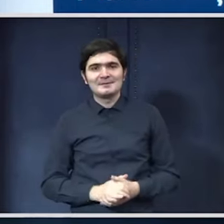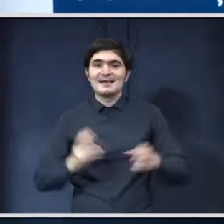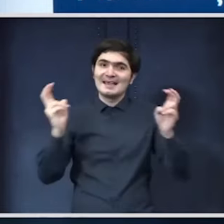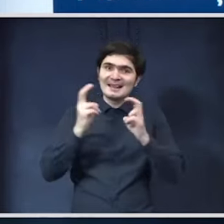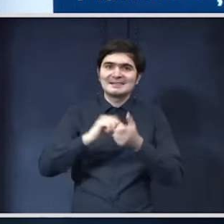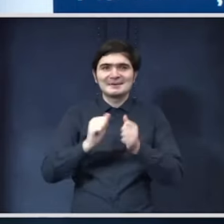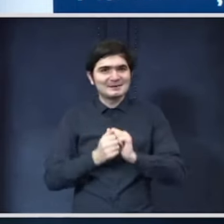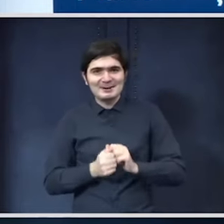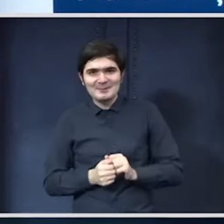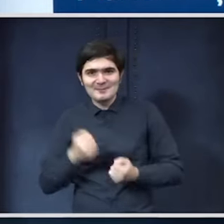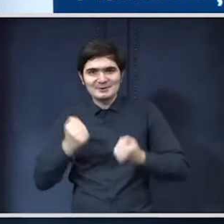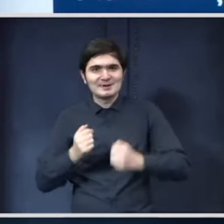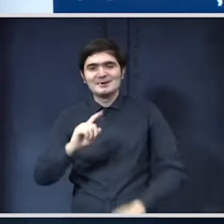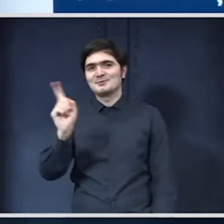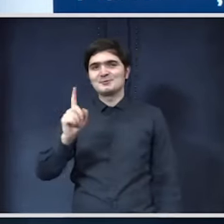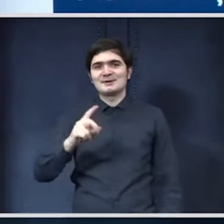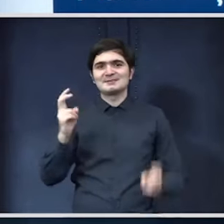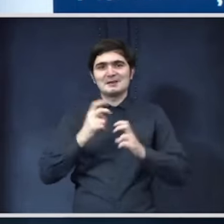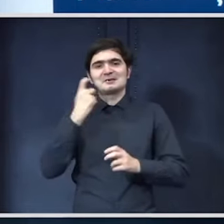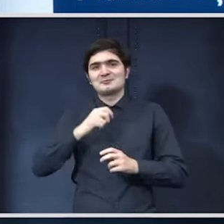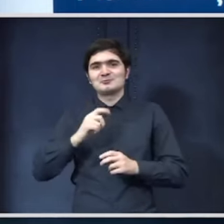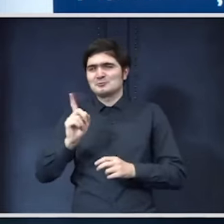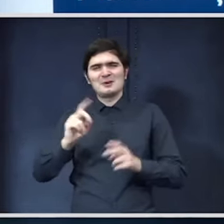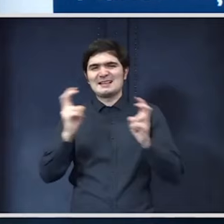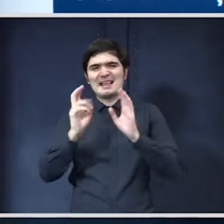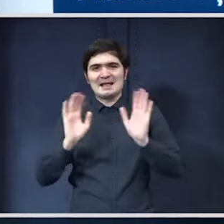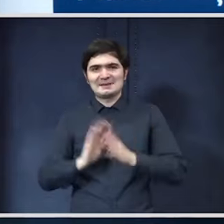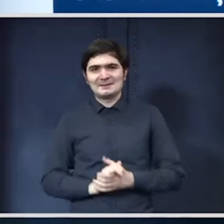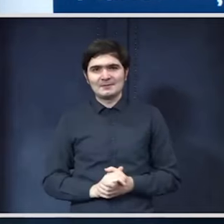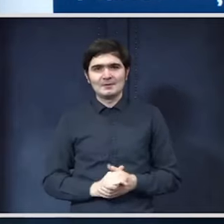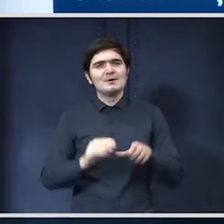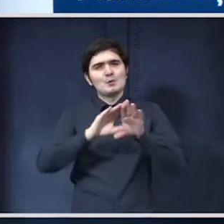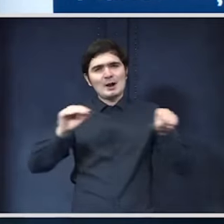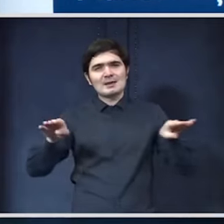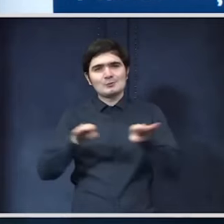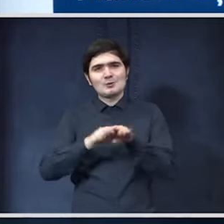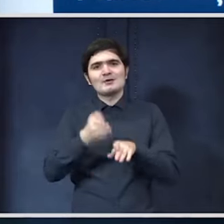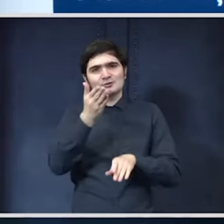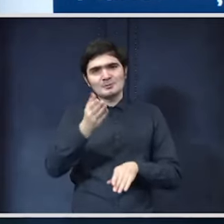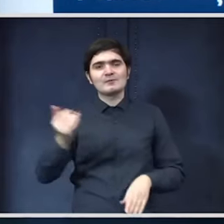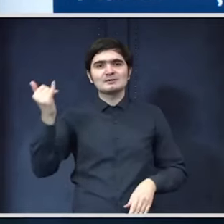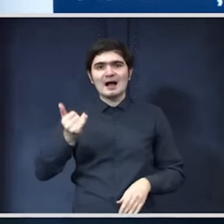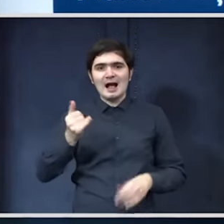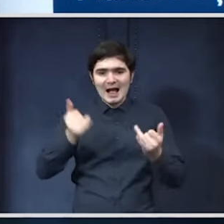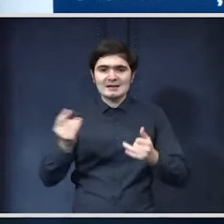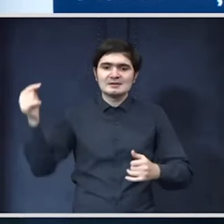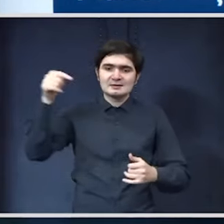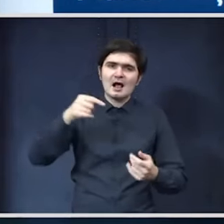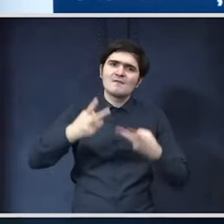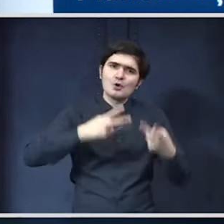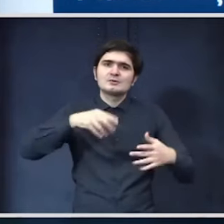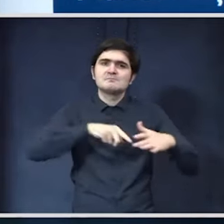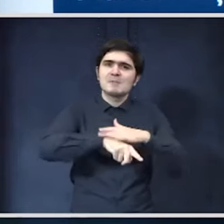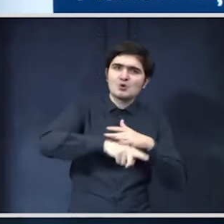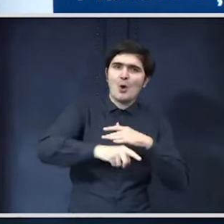electrică sau nu nu știu pe ce mergem dar nu este electrică au fost mulți colegi de-ai dumneavoastră care au venit astăzi fie cu metroul fie